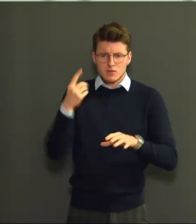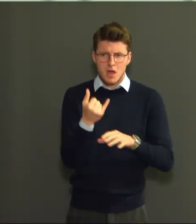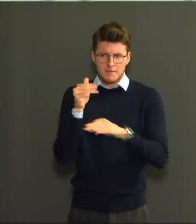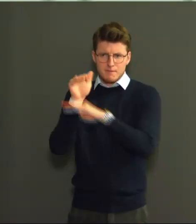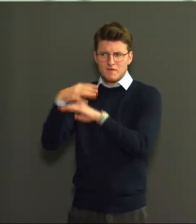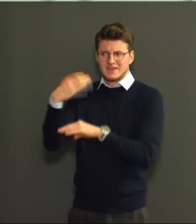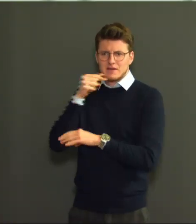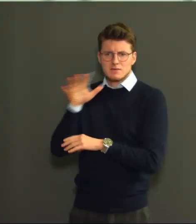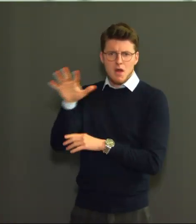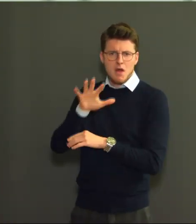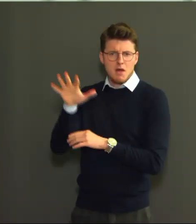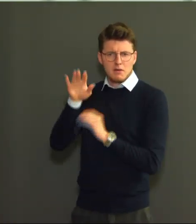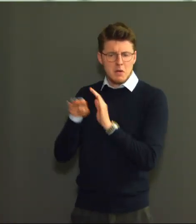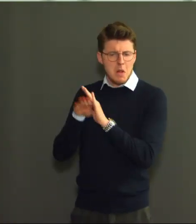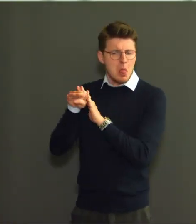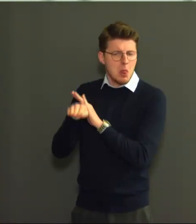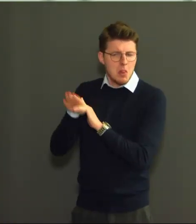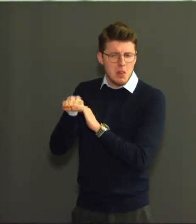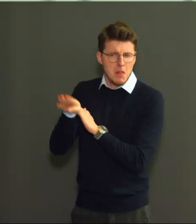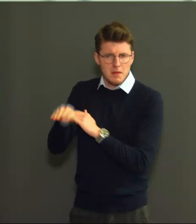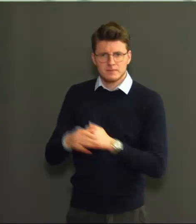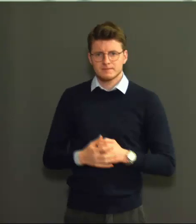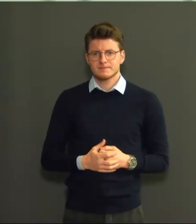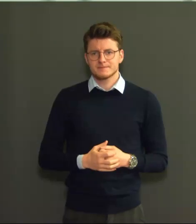Het blijft dus om een klein aantal besmettingen gaan.